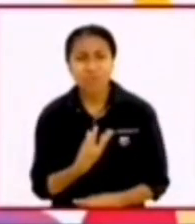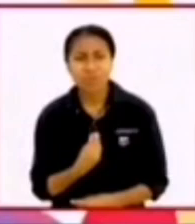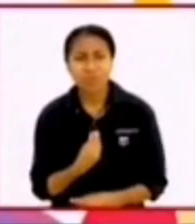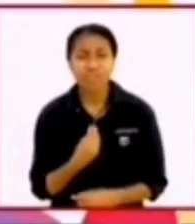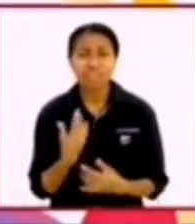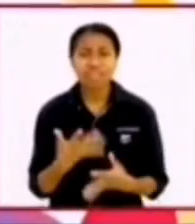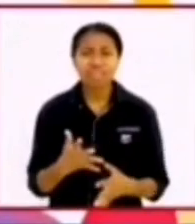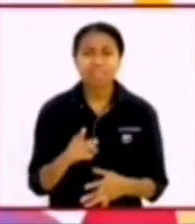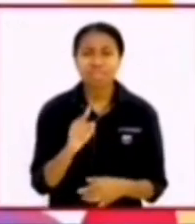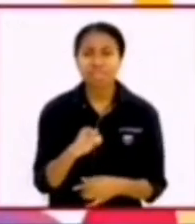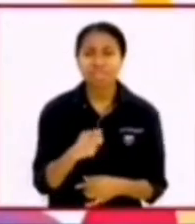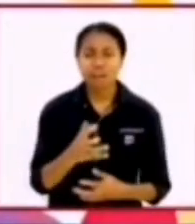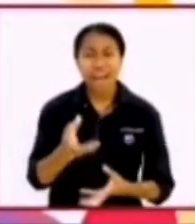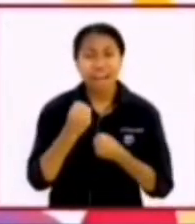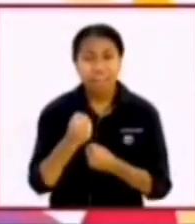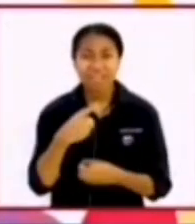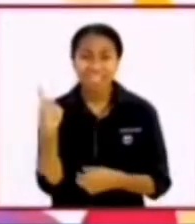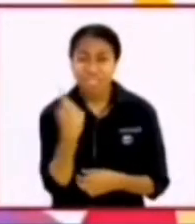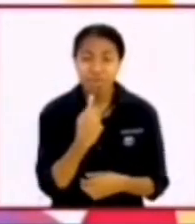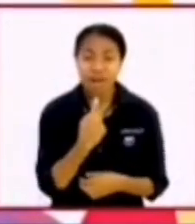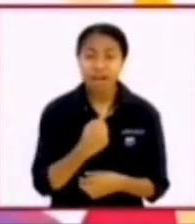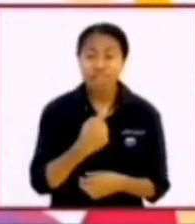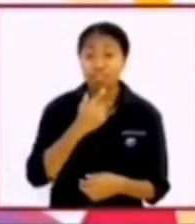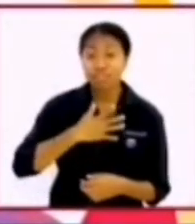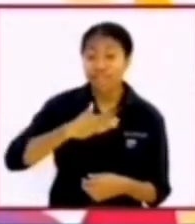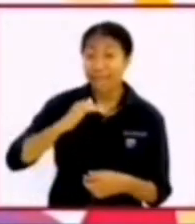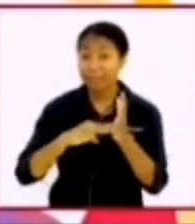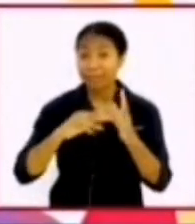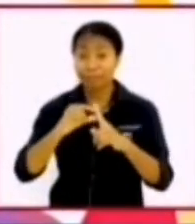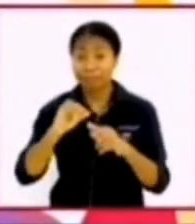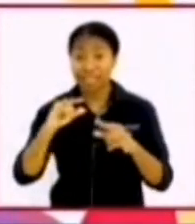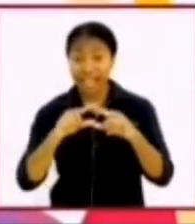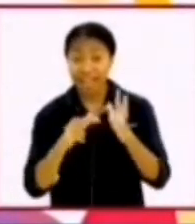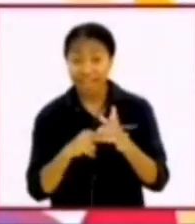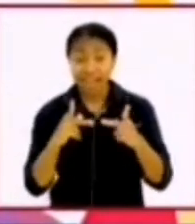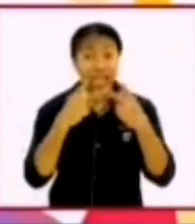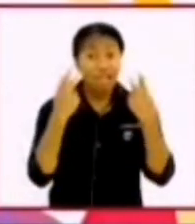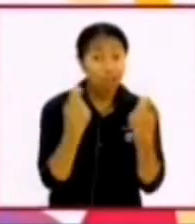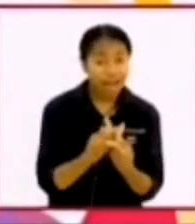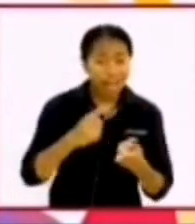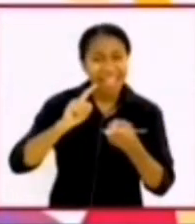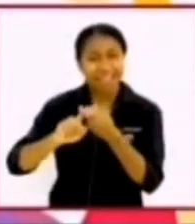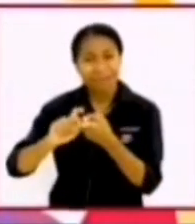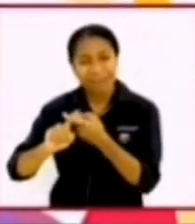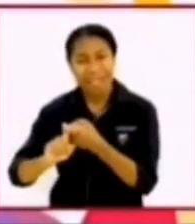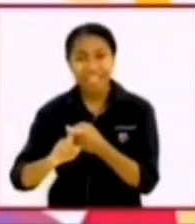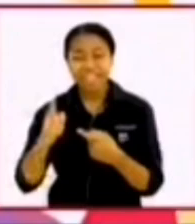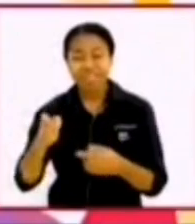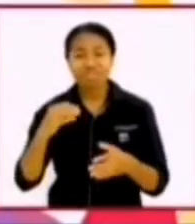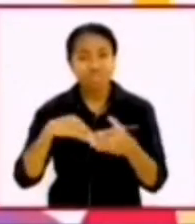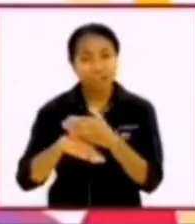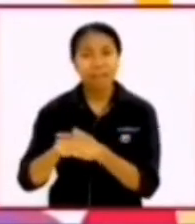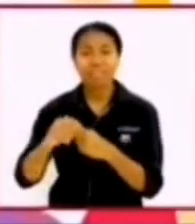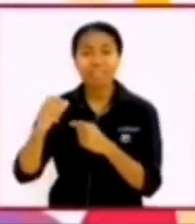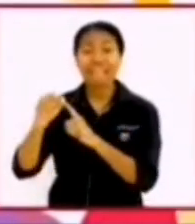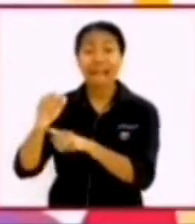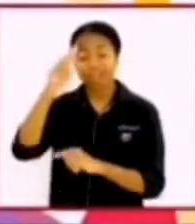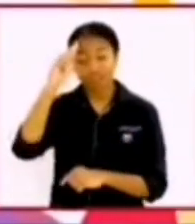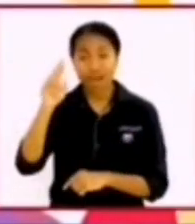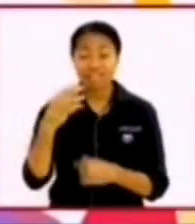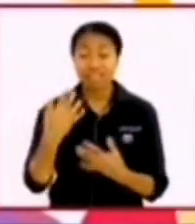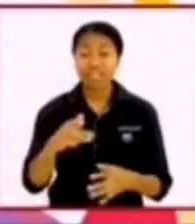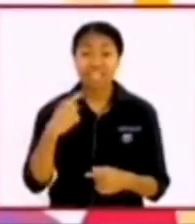harapan-harapanmu impian-impianmu keluarga mu kawan serta sahabat-sahabatmu dalam tangan Tuhan sebab segala sesuatu